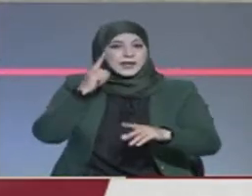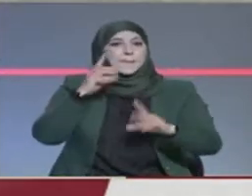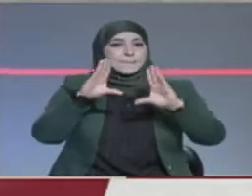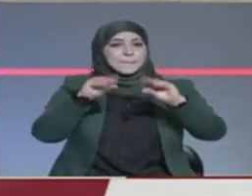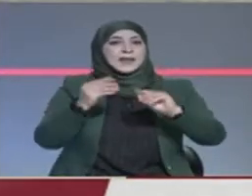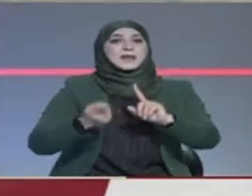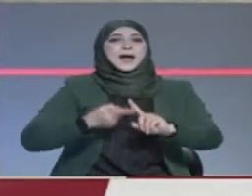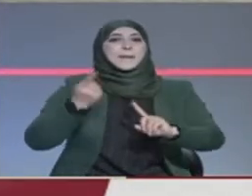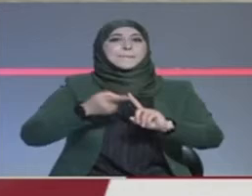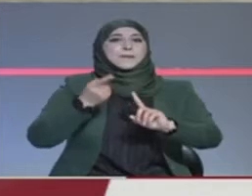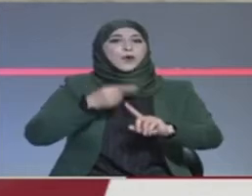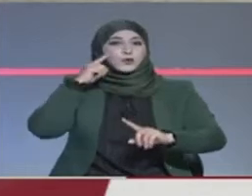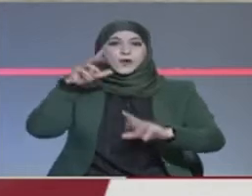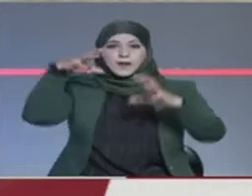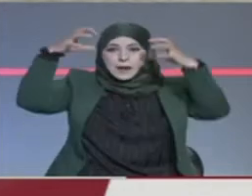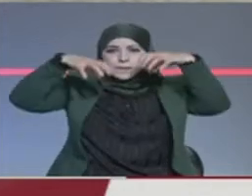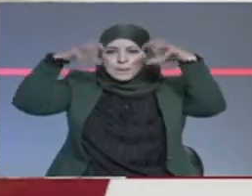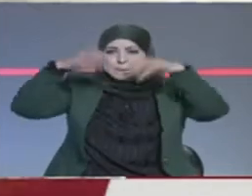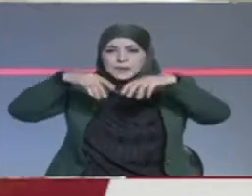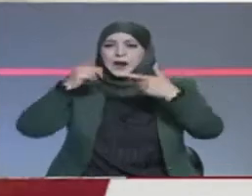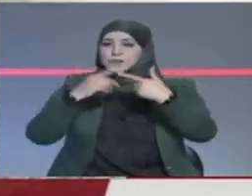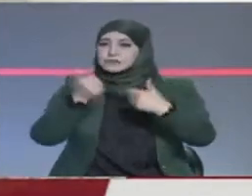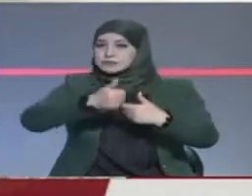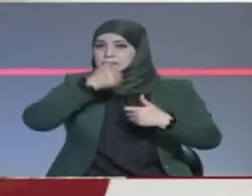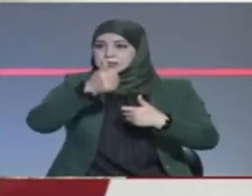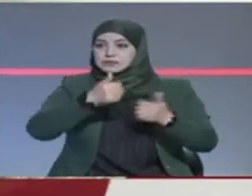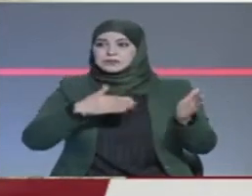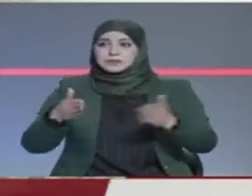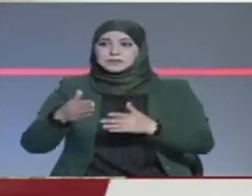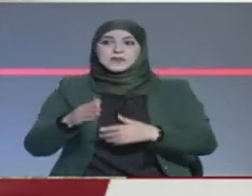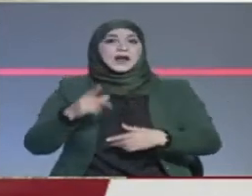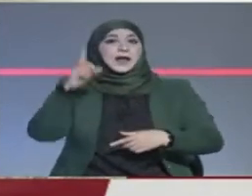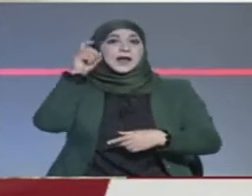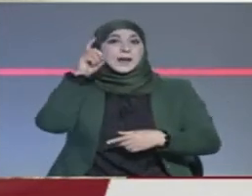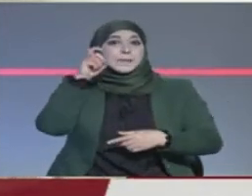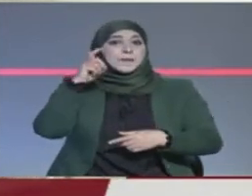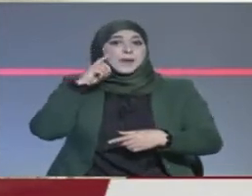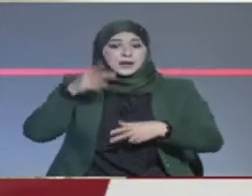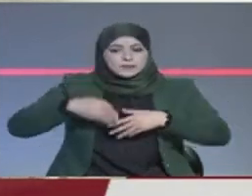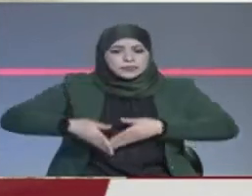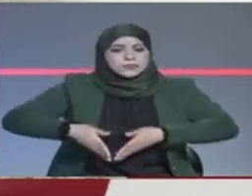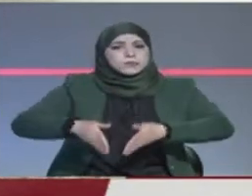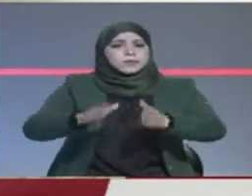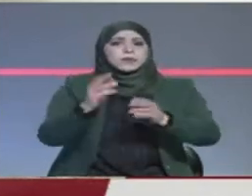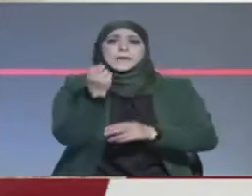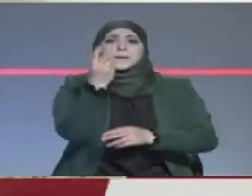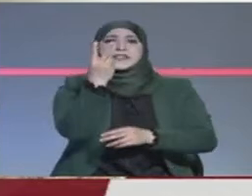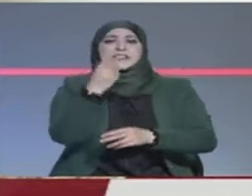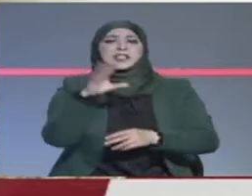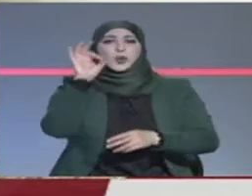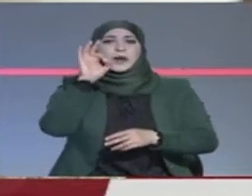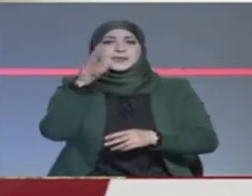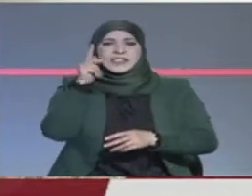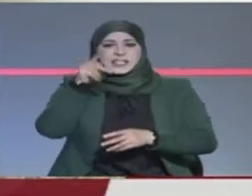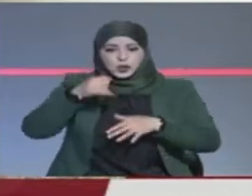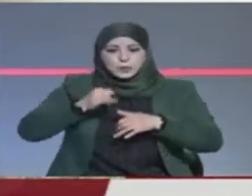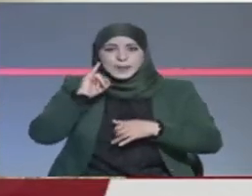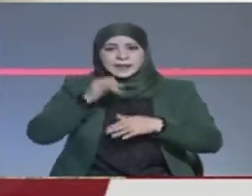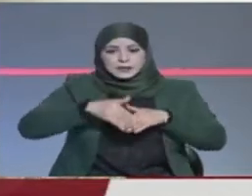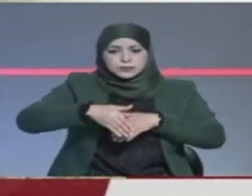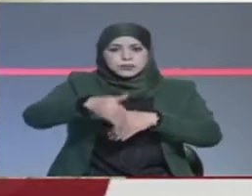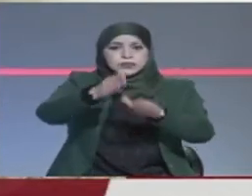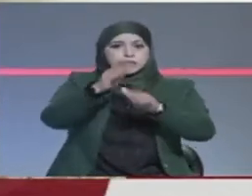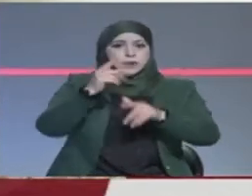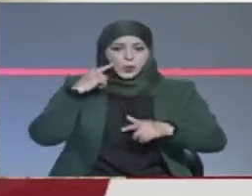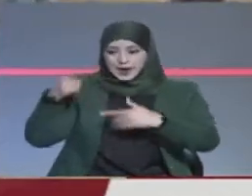في بلادنا من حيث كميات الأمطار والماء ماشي 240 أو 250 كيلو متر من 30 بيه ونحن